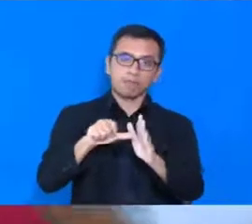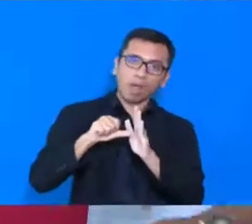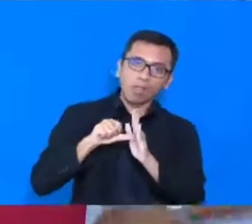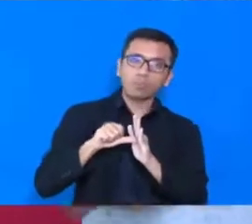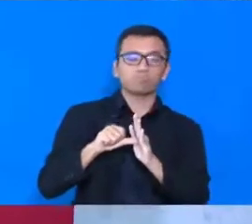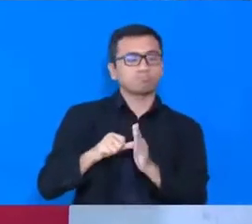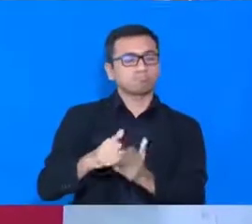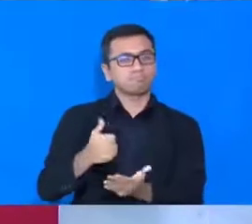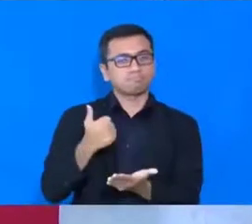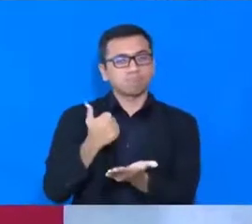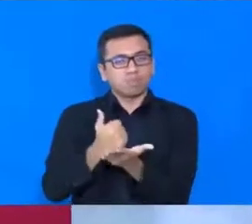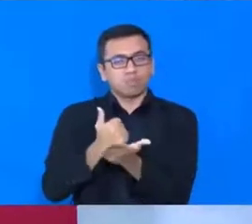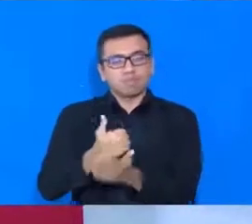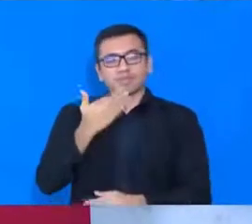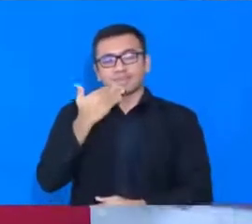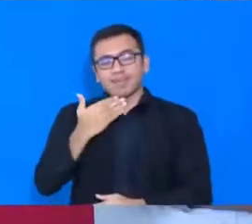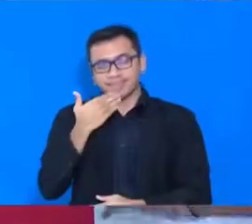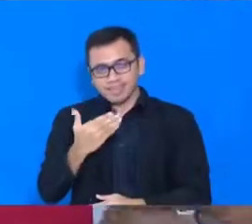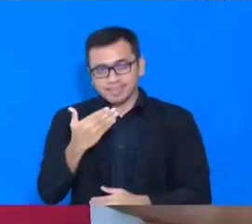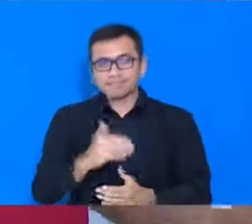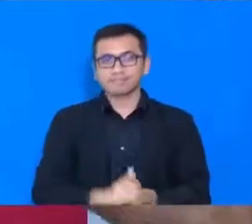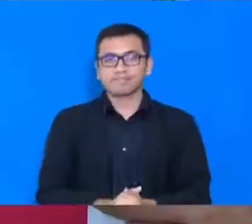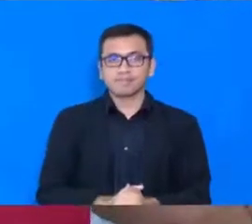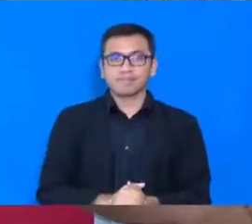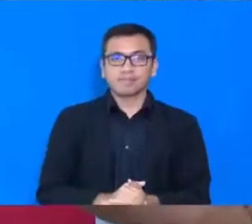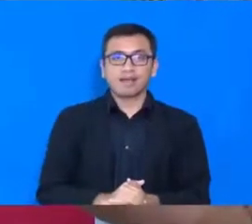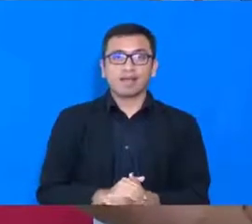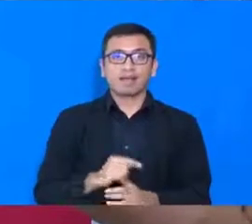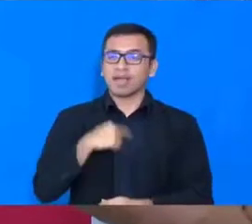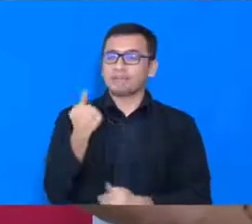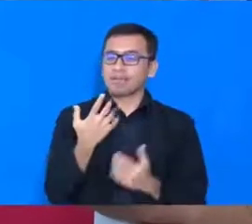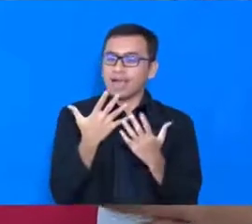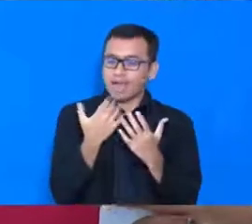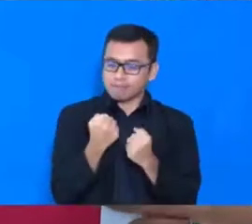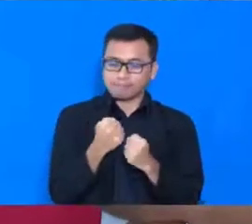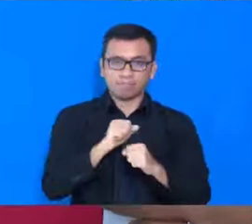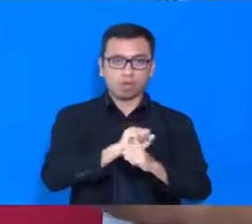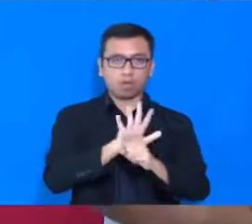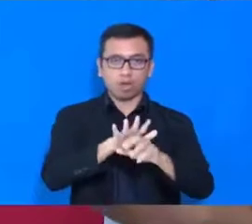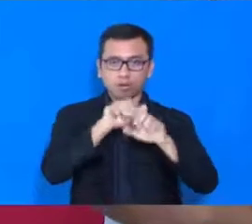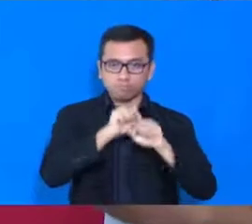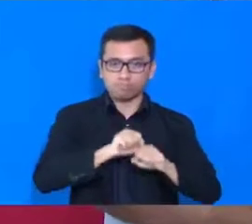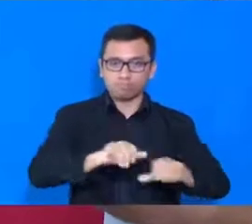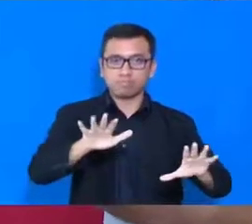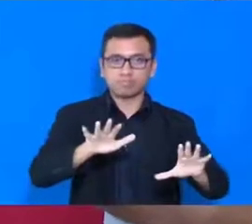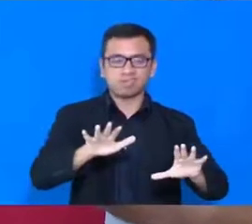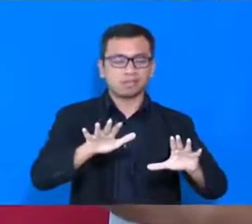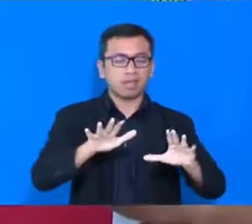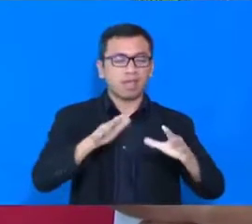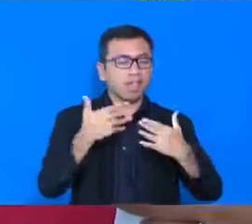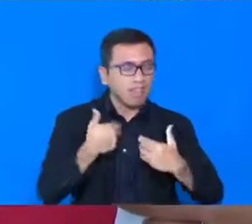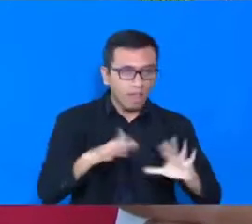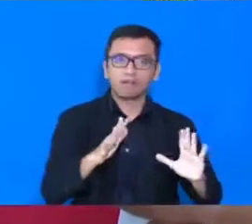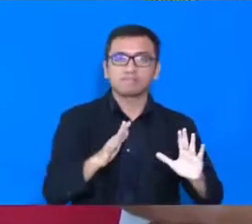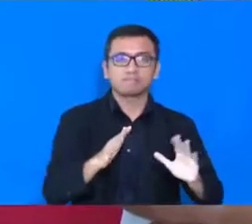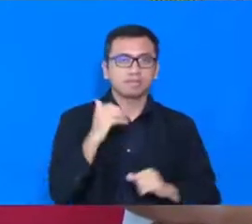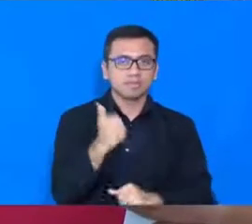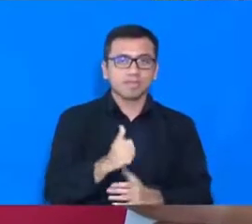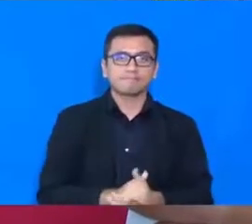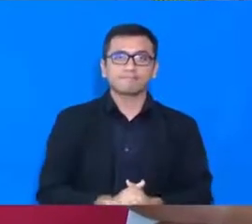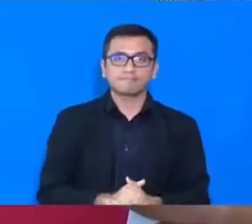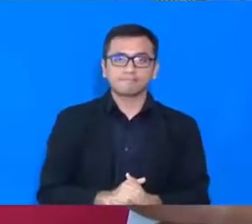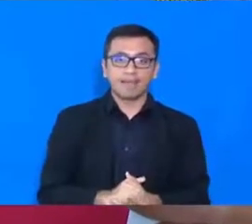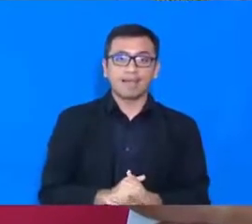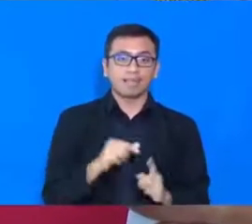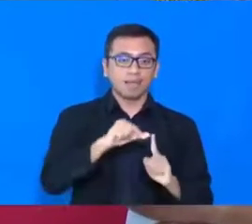wabah COVID-19 ini, bisa berakhir segera. Oleh karena itu, sekali lagi saya sampaikan, program-program perlindungan sosial,